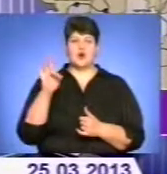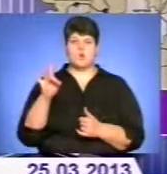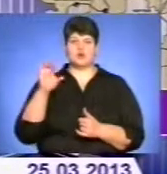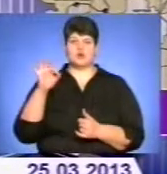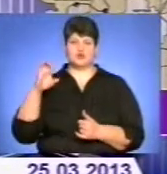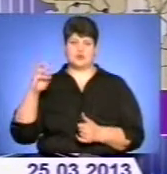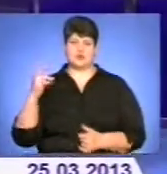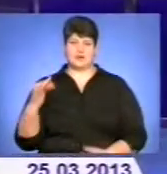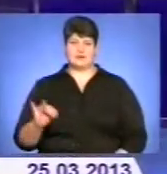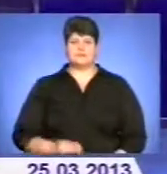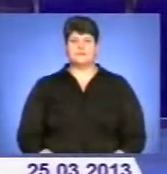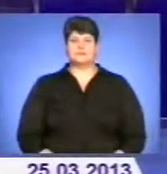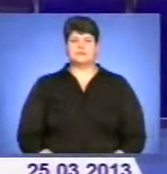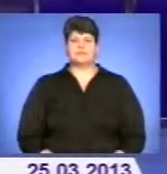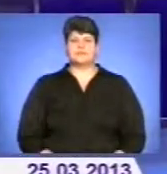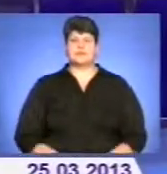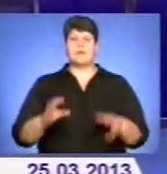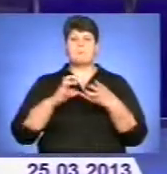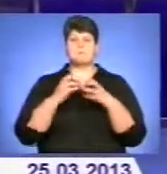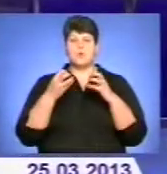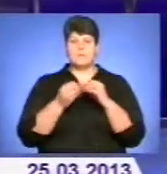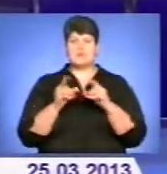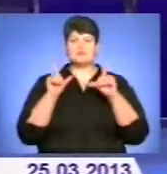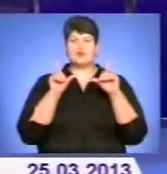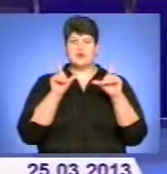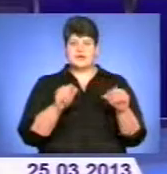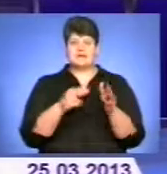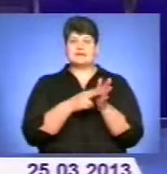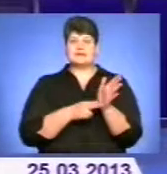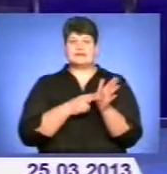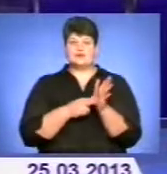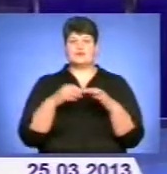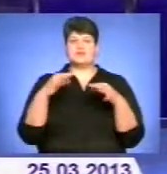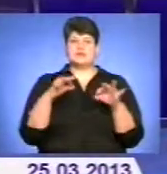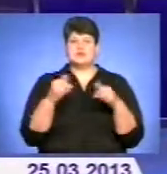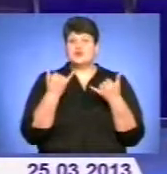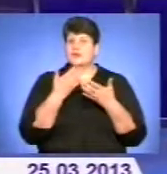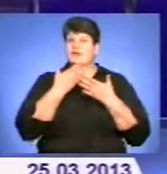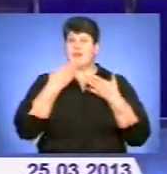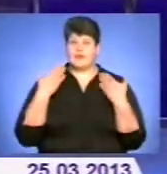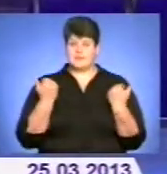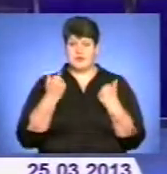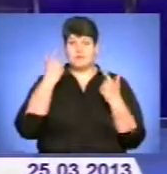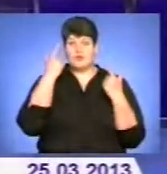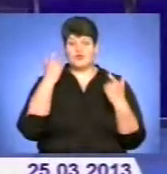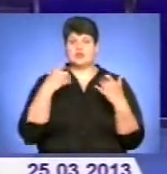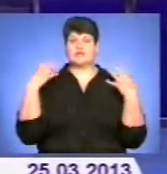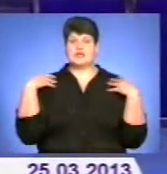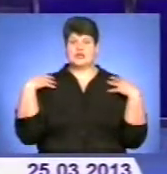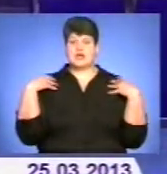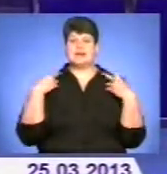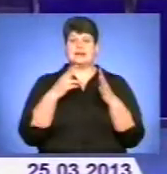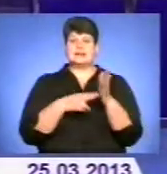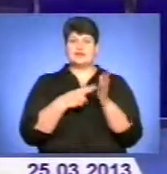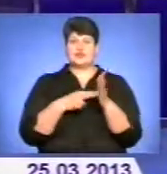Островський. Проблем з проїздом на залізничному транспорті сьогодні немає, повідомив начальник залізничного